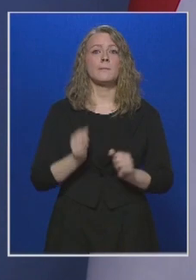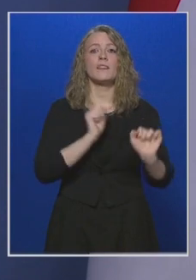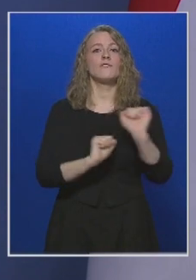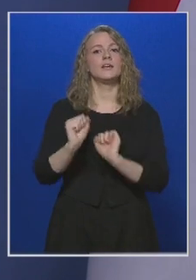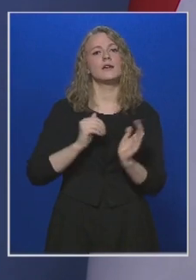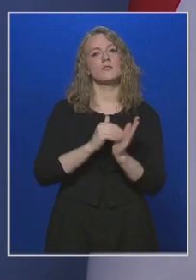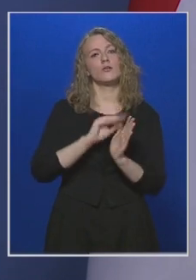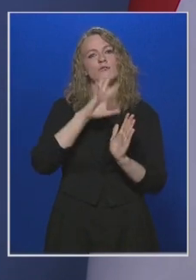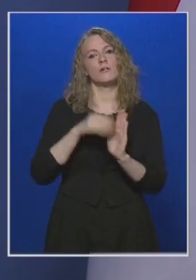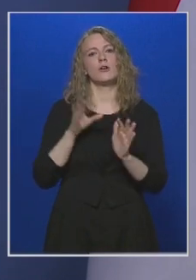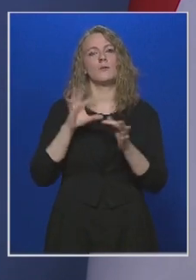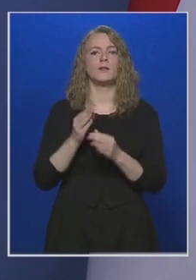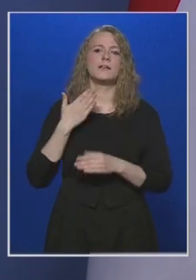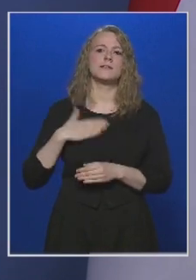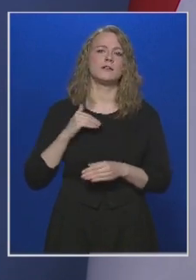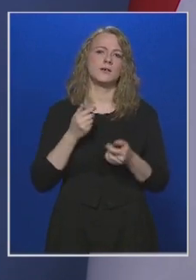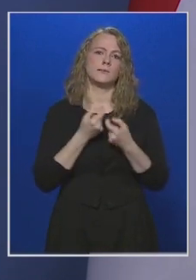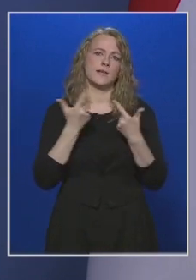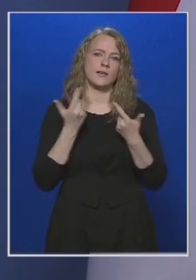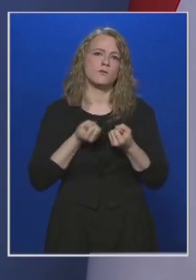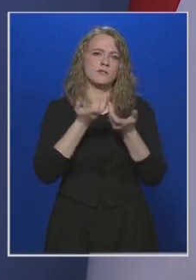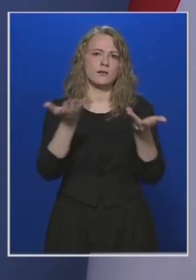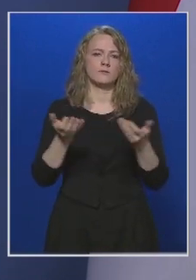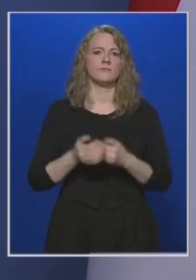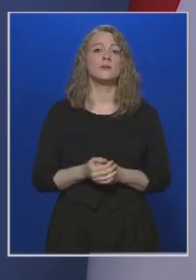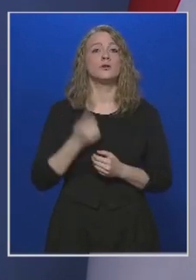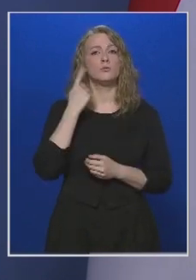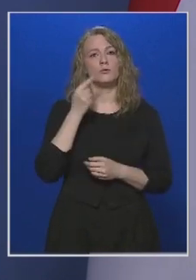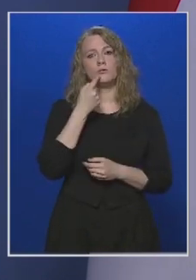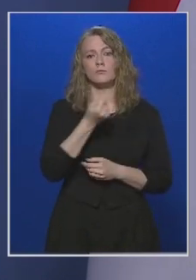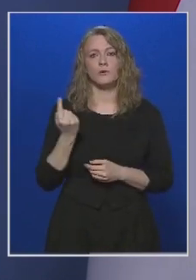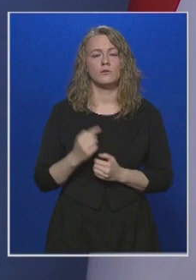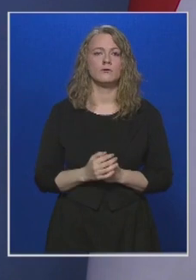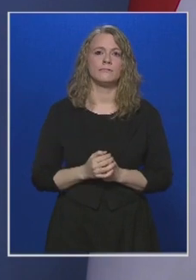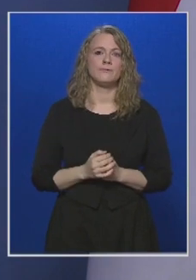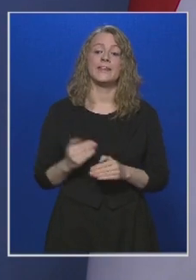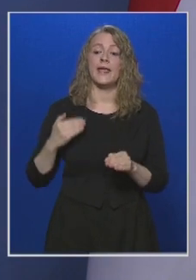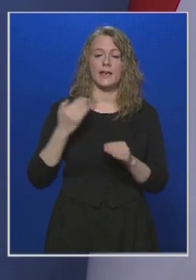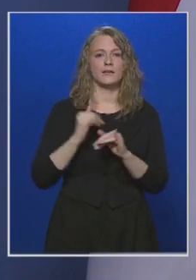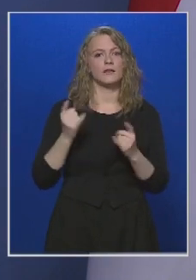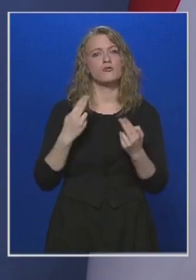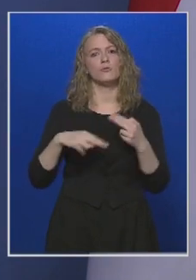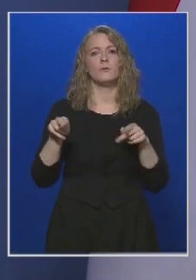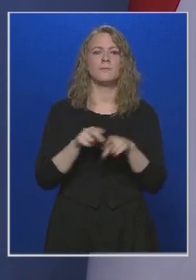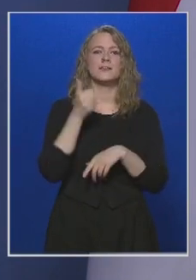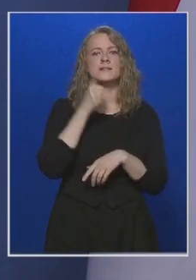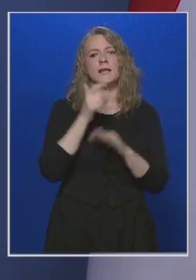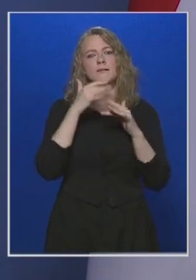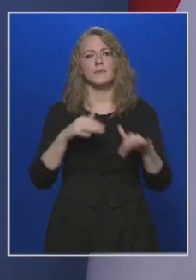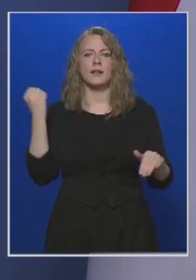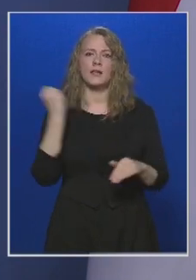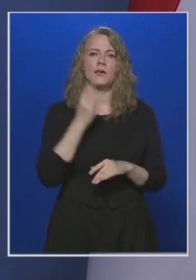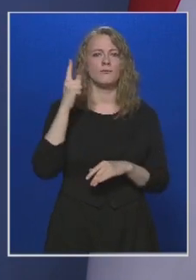költségeivel kapcsolatosan is szeretném tájékoztatni önöket. Azt tudjuk mondani, hogy eddig is több mint 100 milliárd forintot